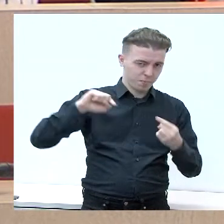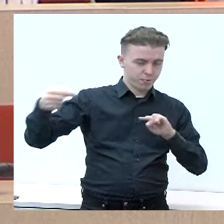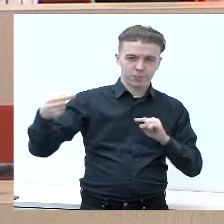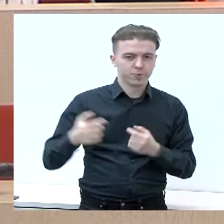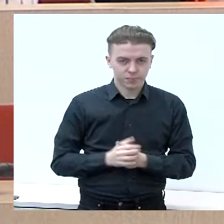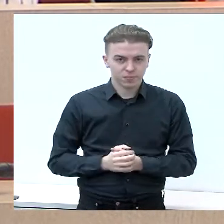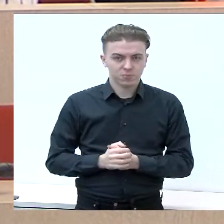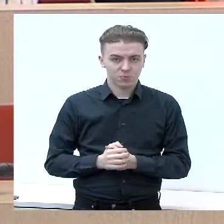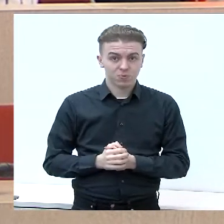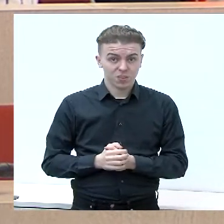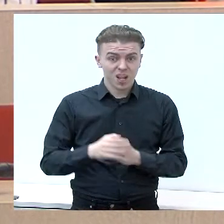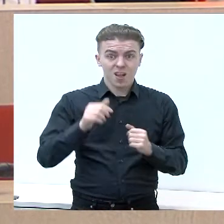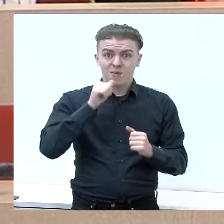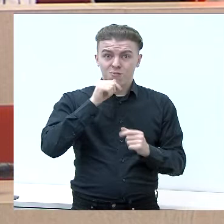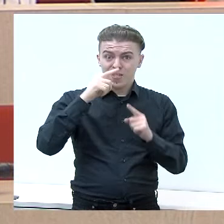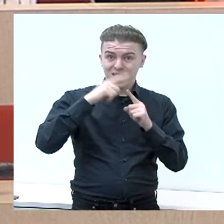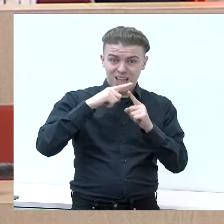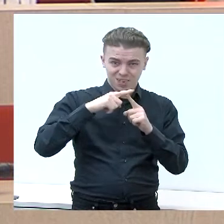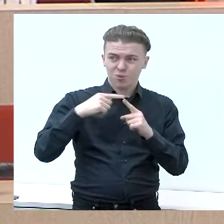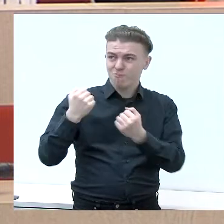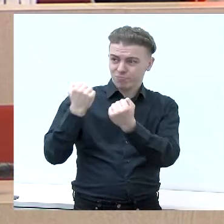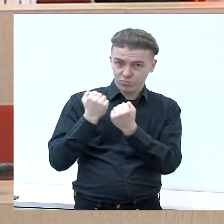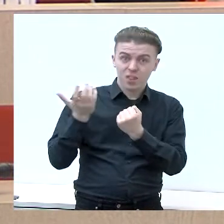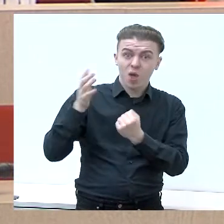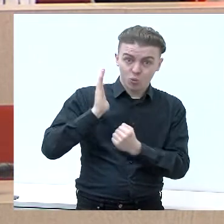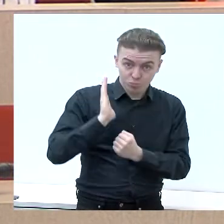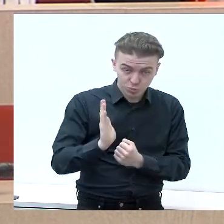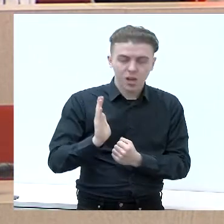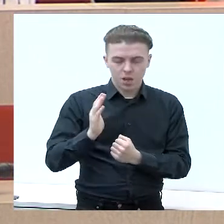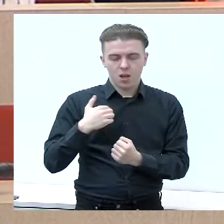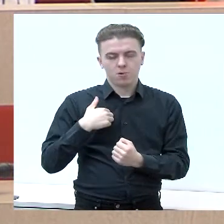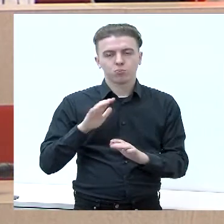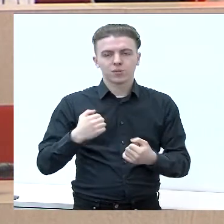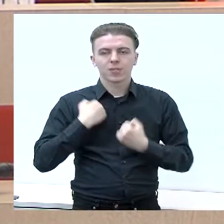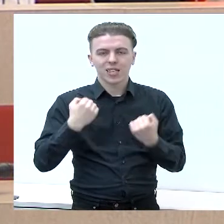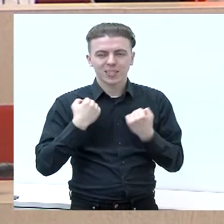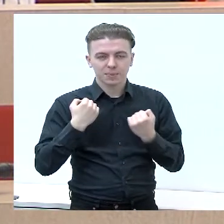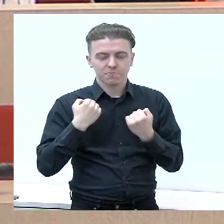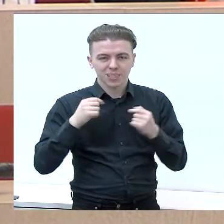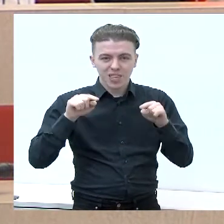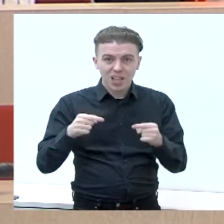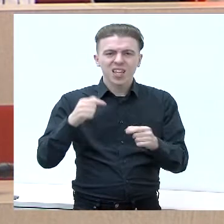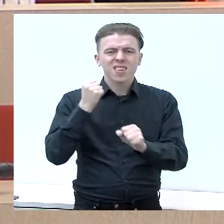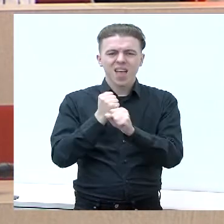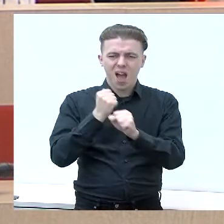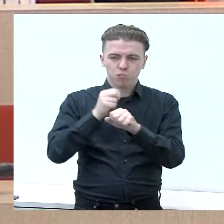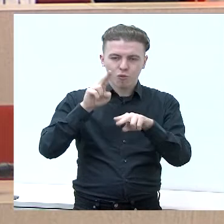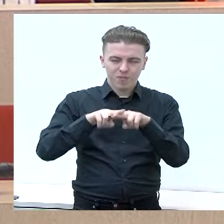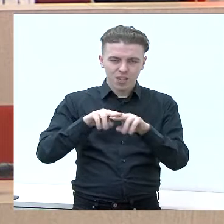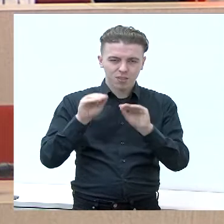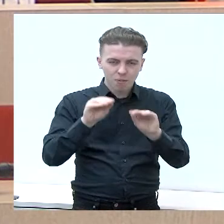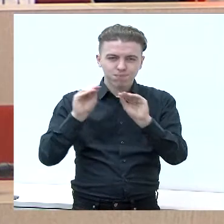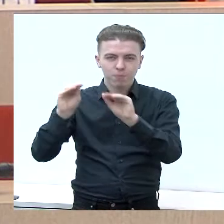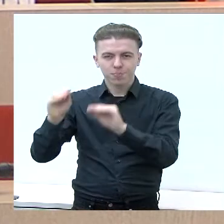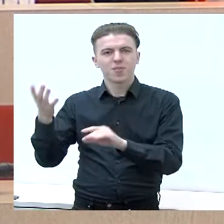taryboje pakankamai palaikymų, mes turėtume skatinti būtent tarbo vietų kūrimą ir